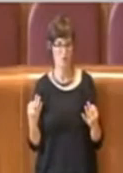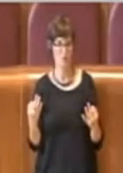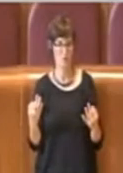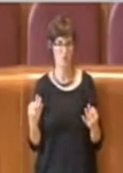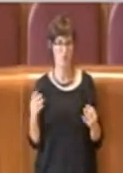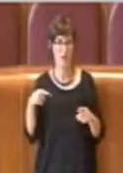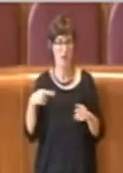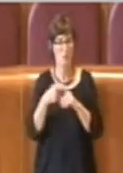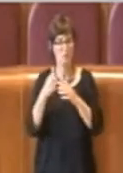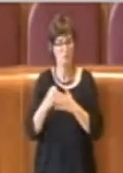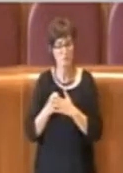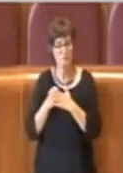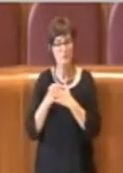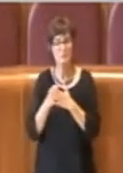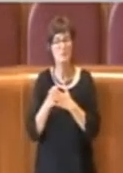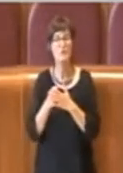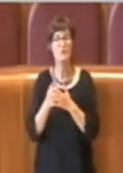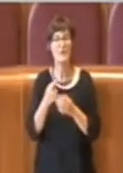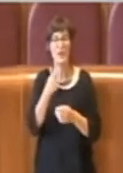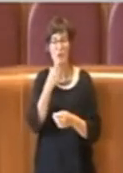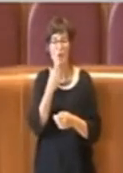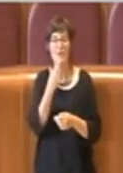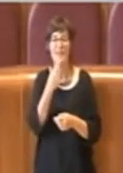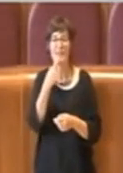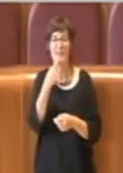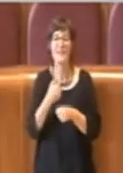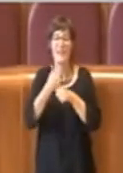rappresentativi rispetto ai singoli. Grazie.